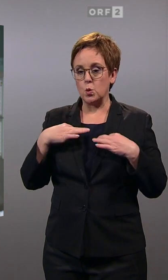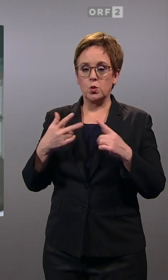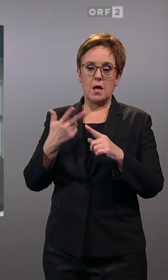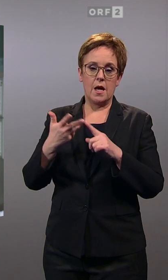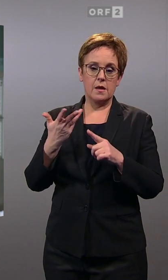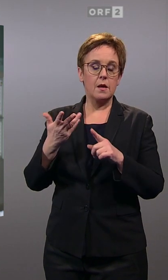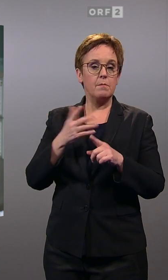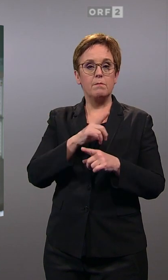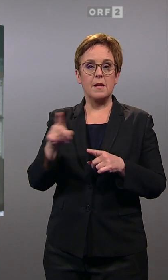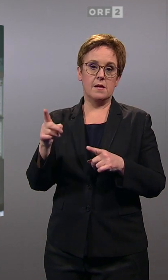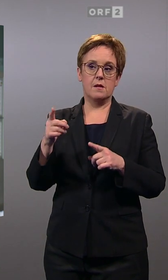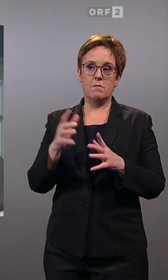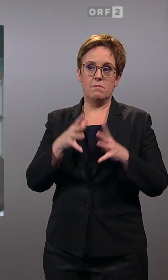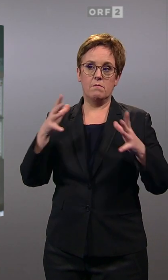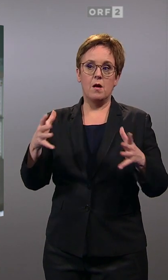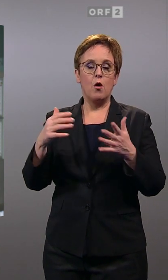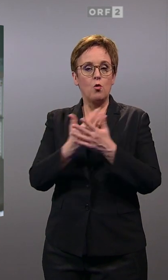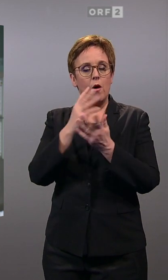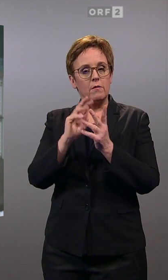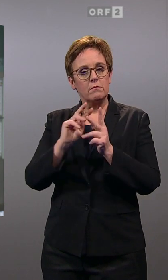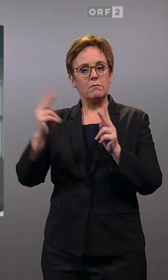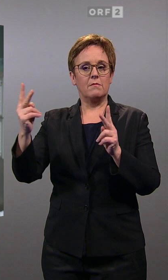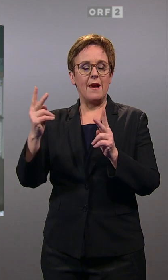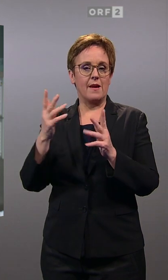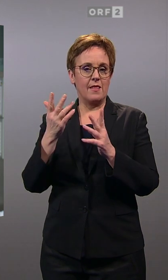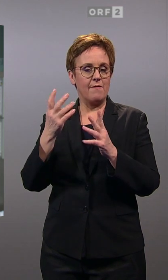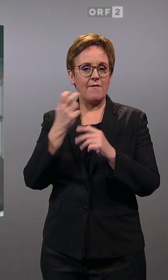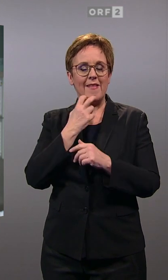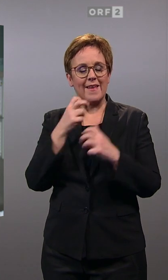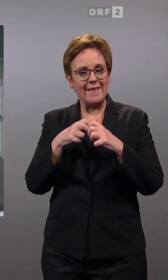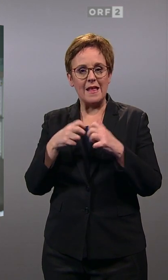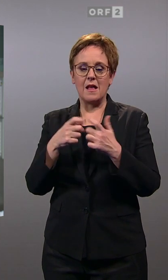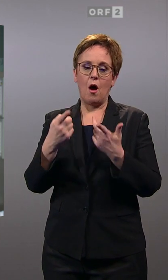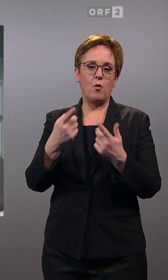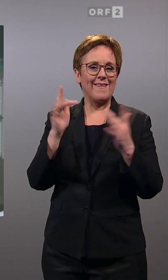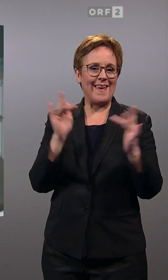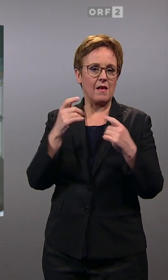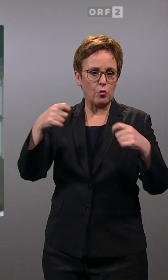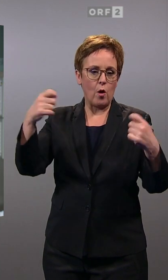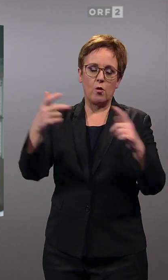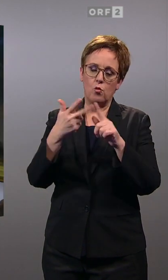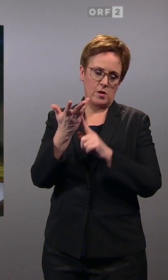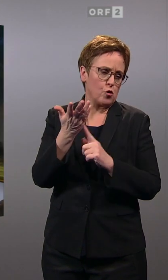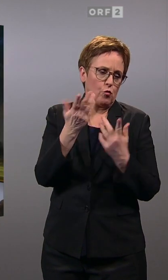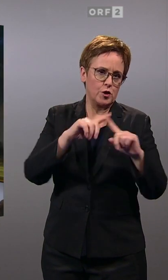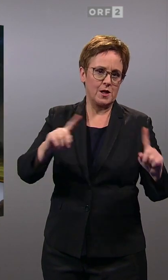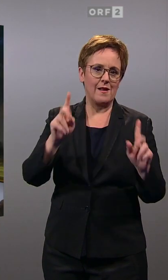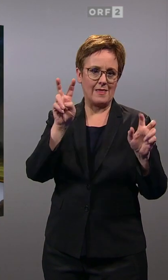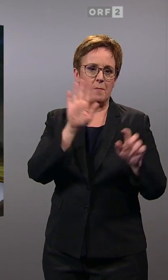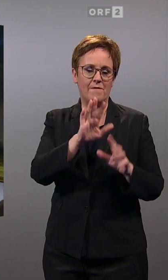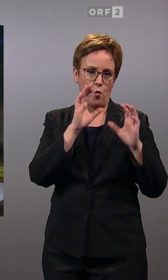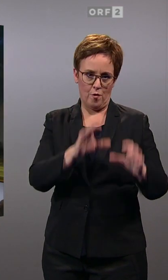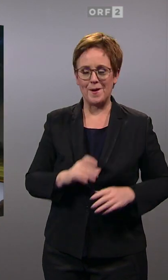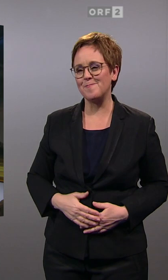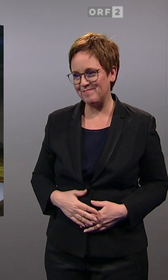bis zum Ausbau der erneuerbaren Energie und Antiteuerungsmaßnahmen. Also das waren die Themen, auf die die ÖVP hier gesetzt hat. Katharina Bernhard,